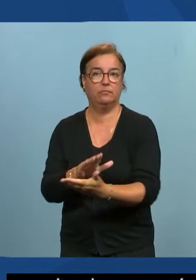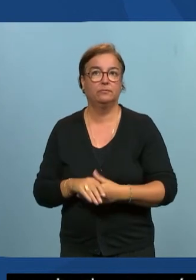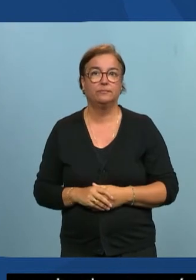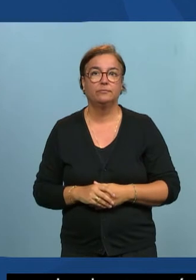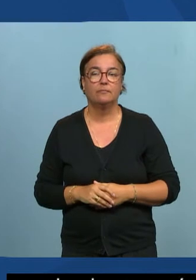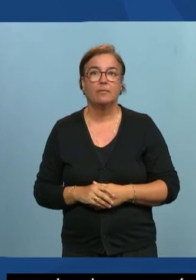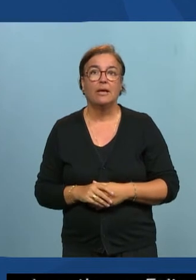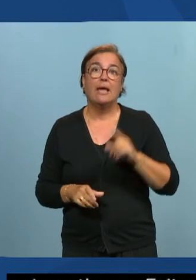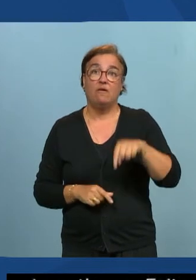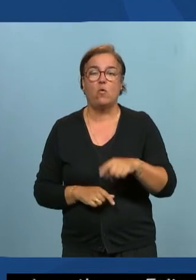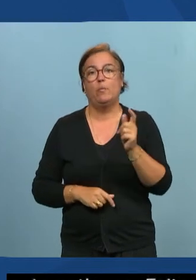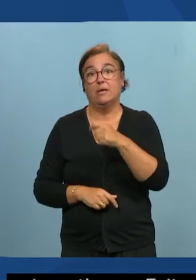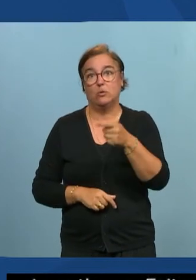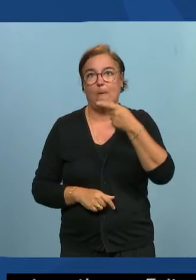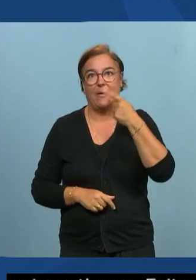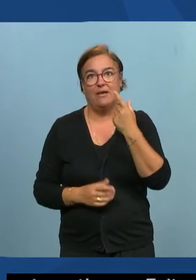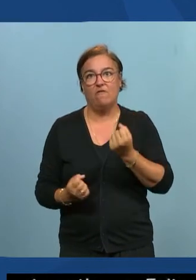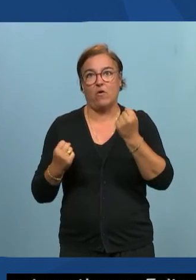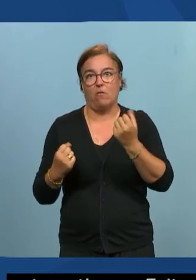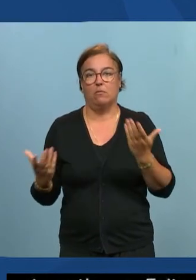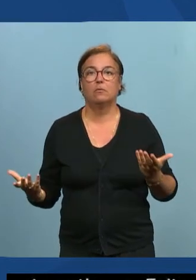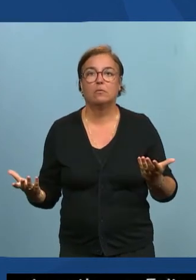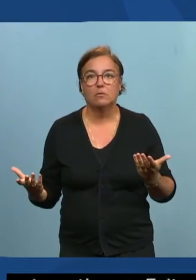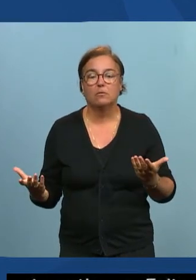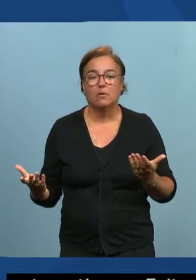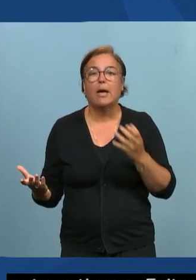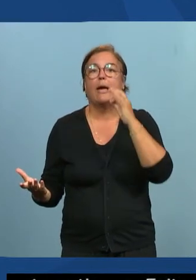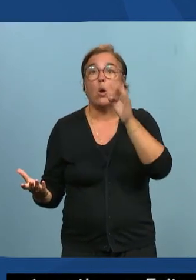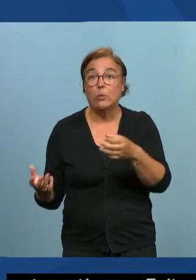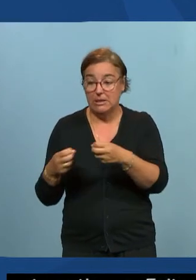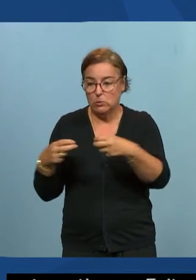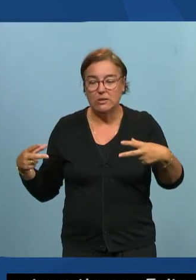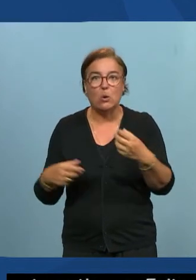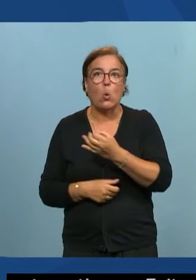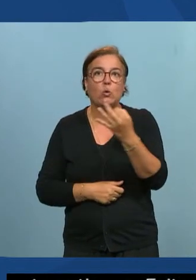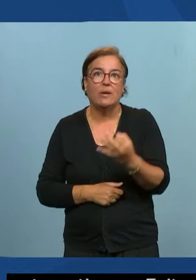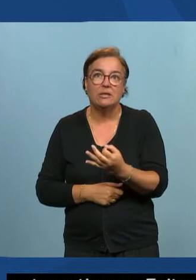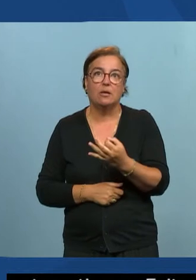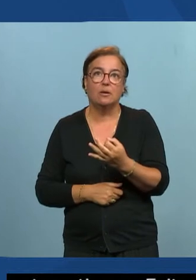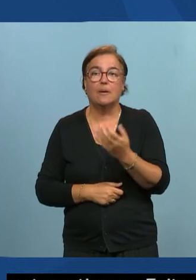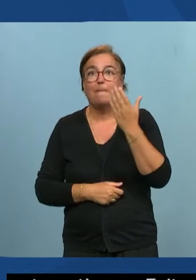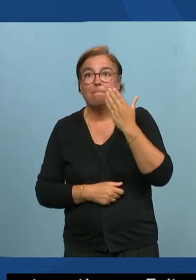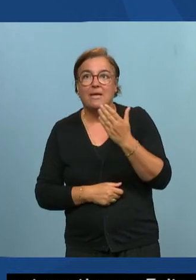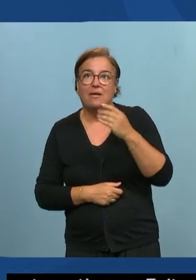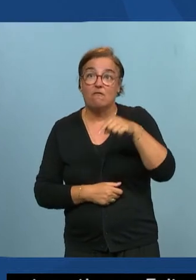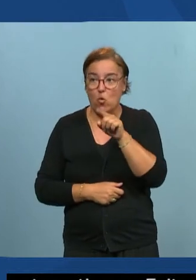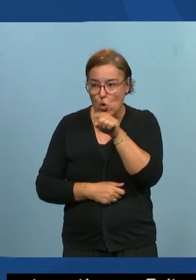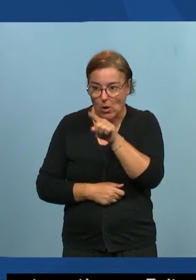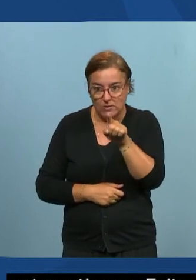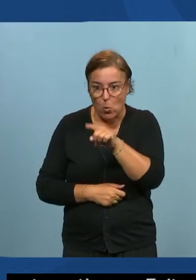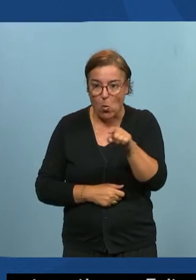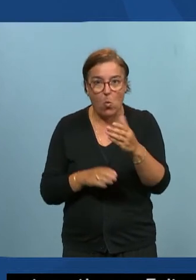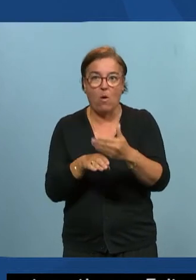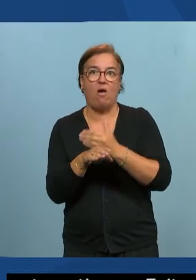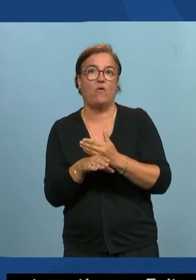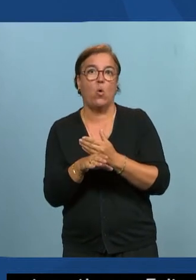par effort donc oui vous pouvez utiliser les sous-titres automatiques mais aussi origés donc une fois